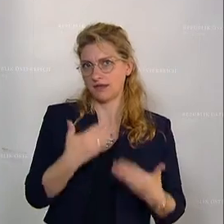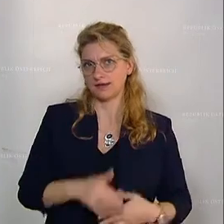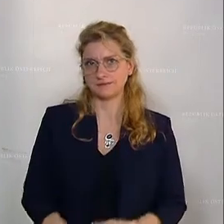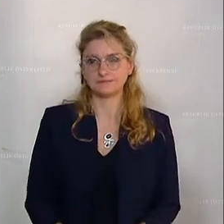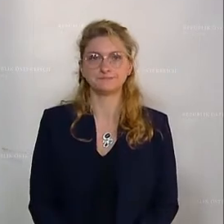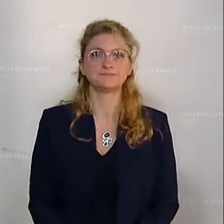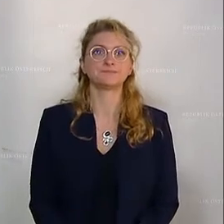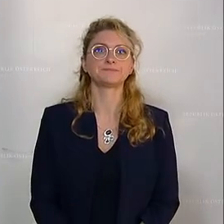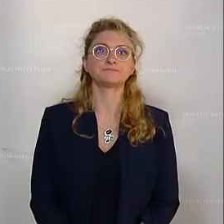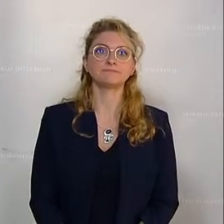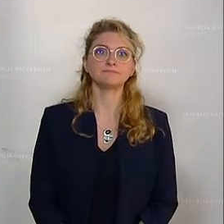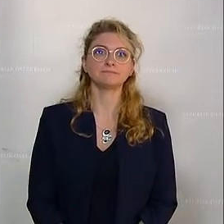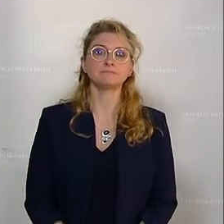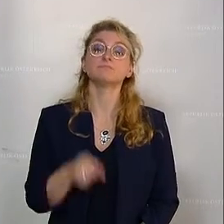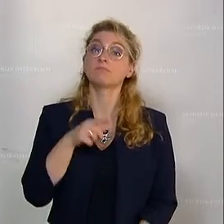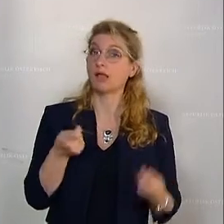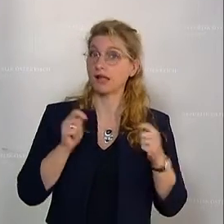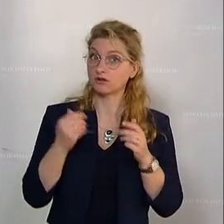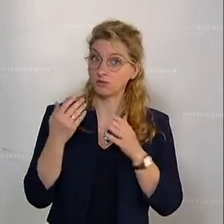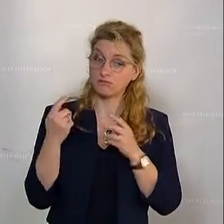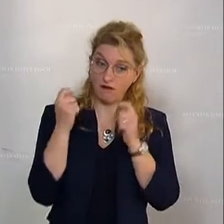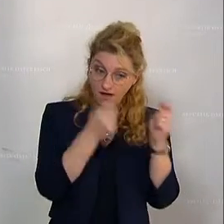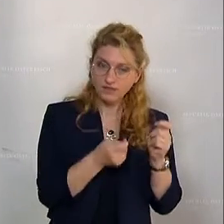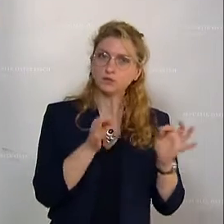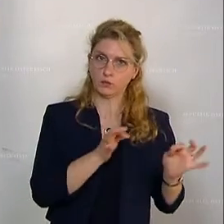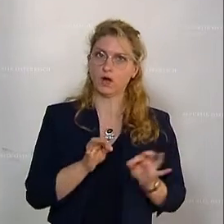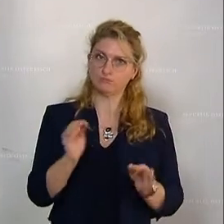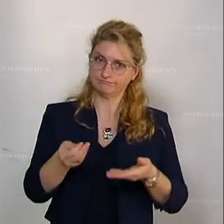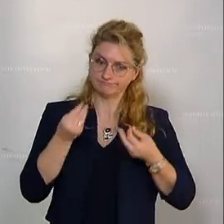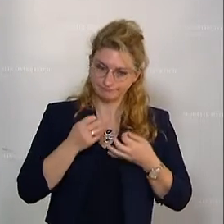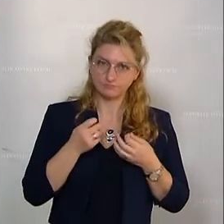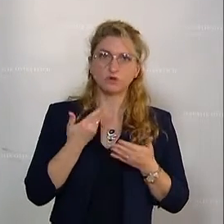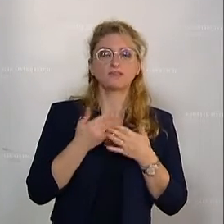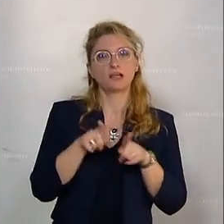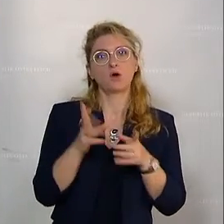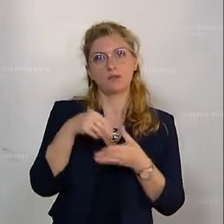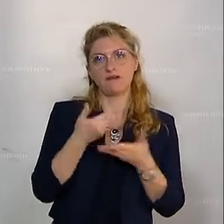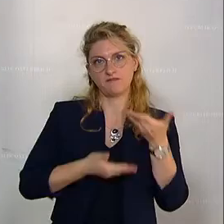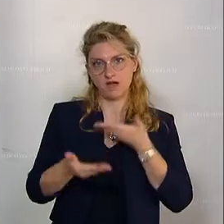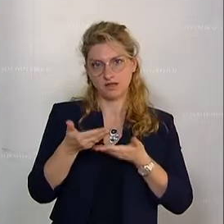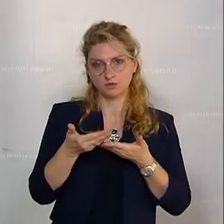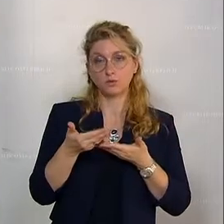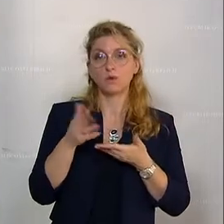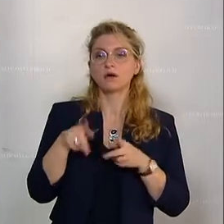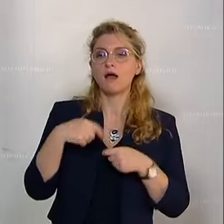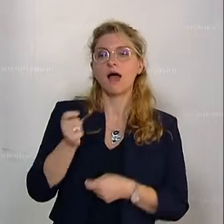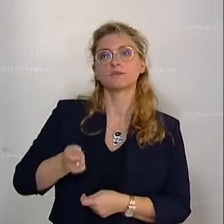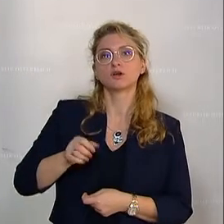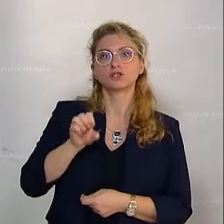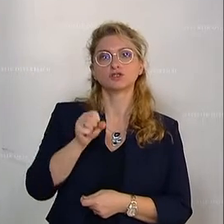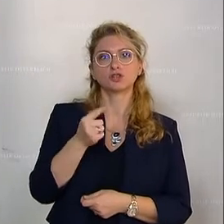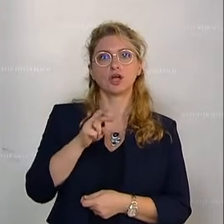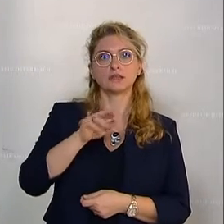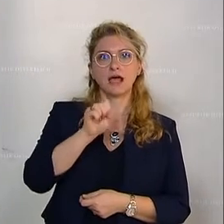Georg Strasser, Bauernbundobmann der ÖVP, Bauer aus dem Bezirk Melk, ist der Nächste.